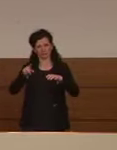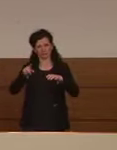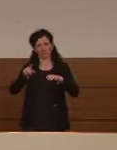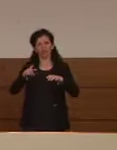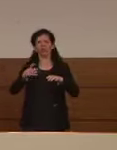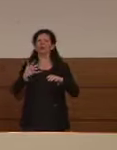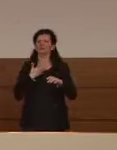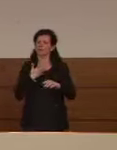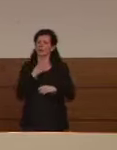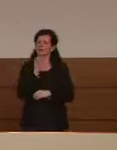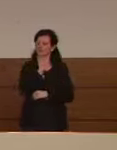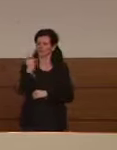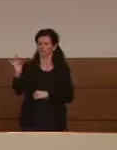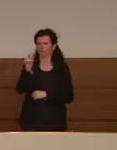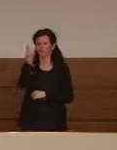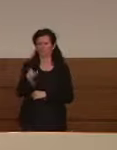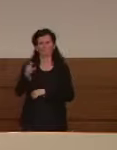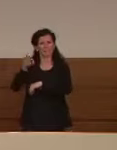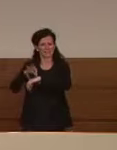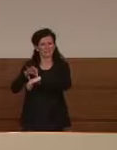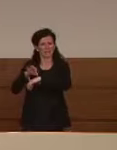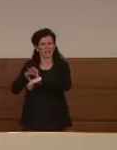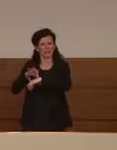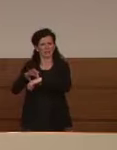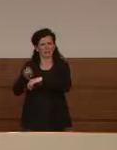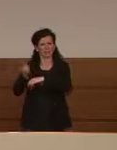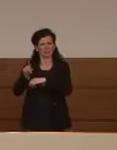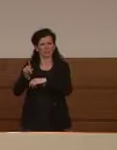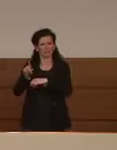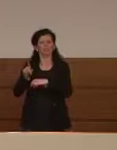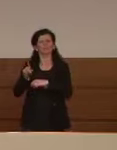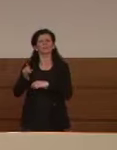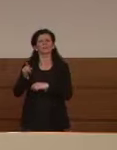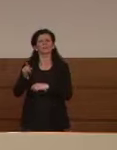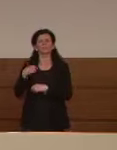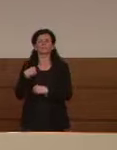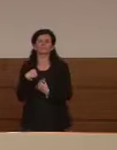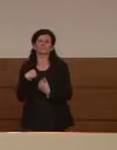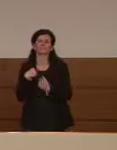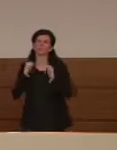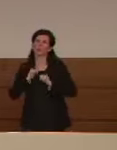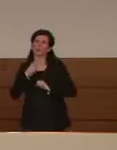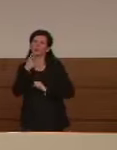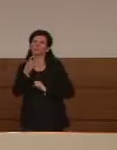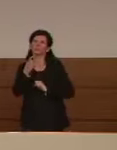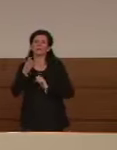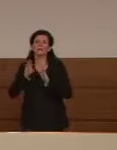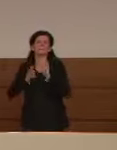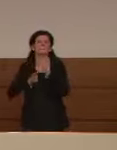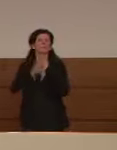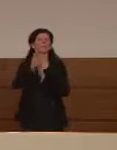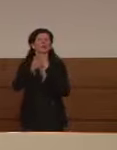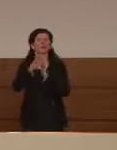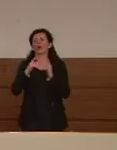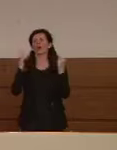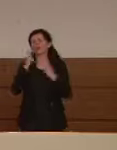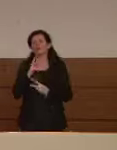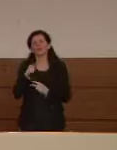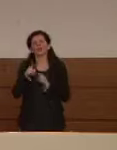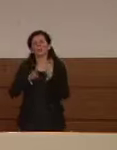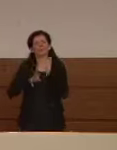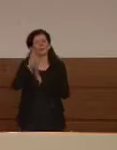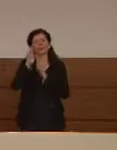di casi riportati comunque abbiamo avuto una sorta di io non la voglio chiamare picco perché noi abbiamo avuto un picco naturale un altro